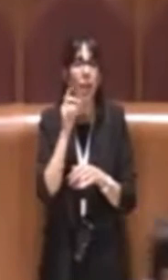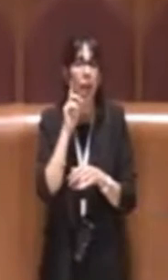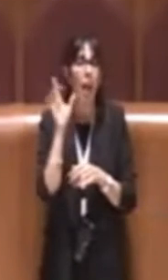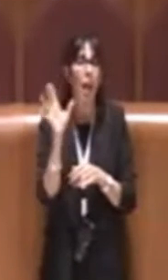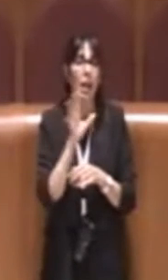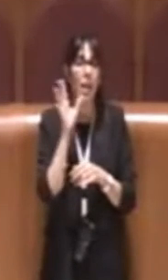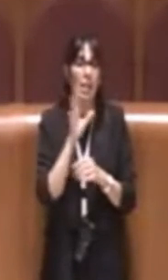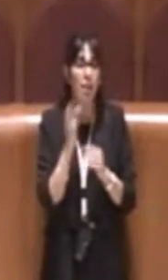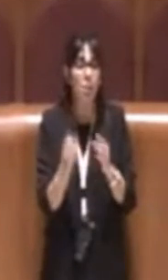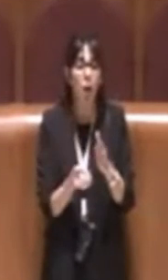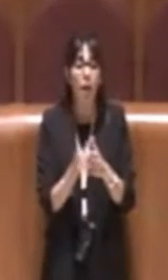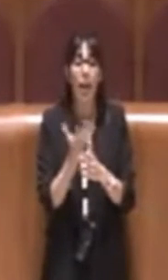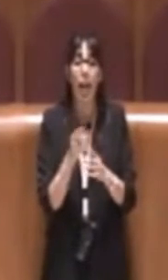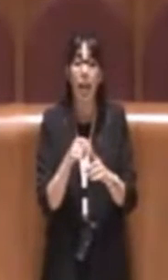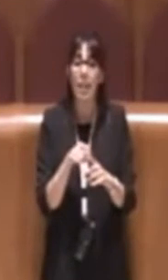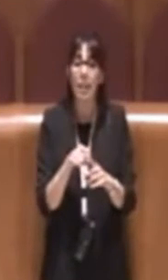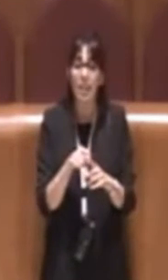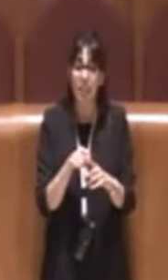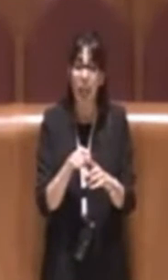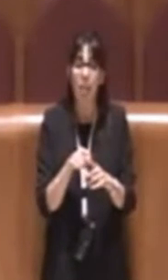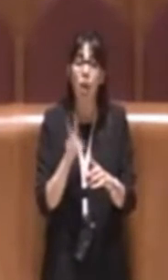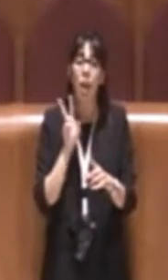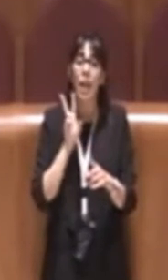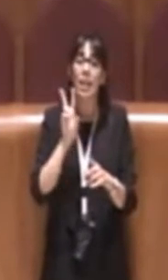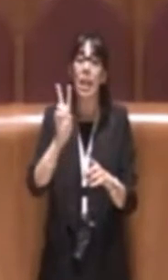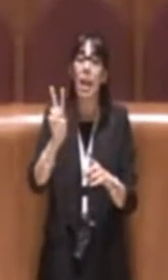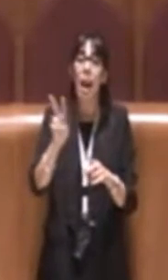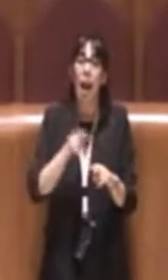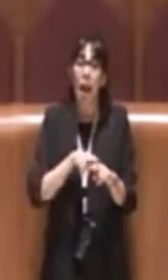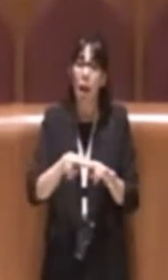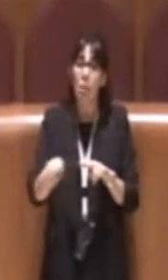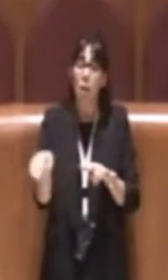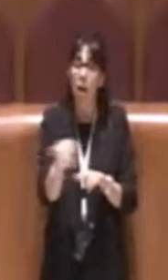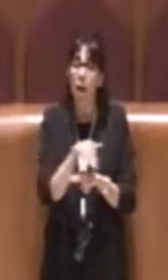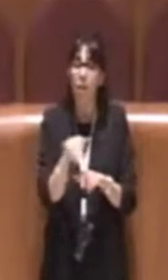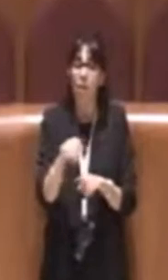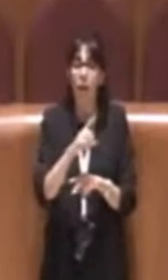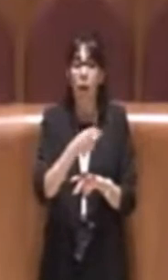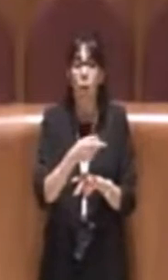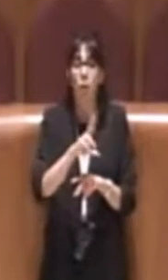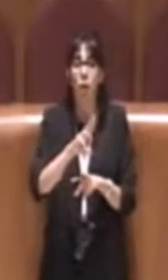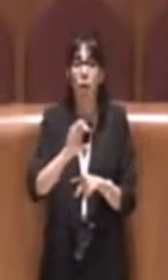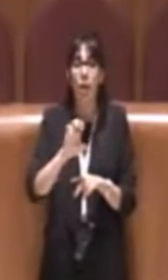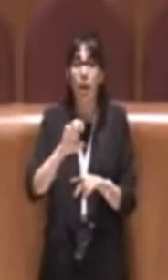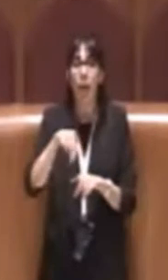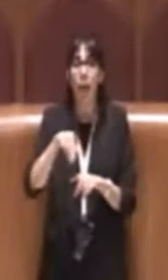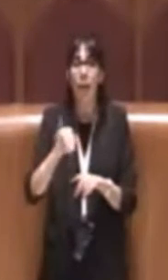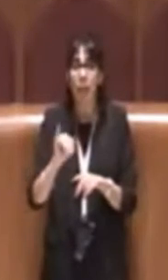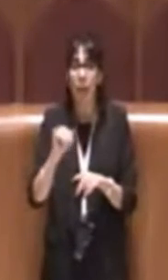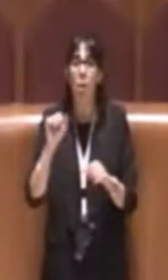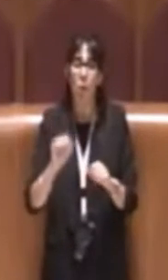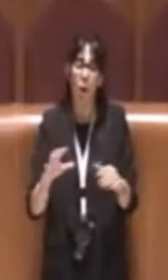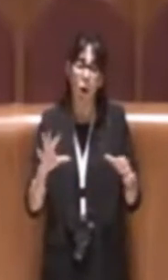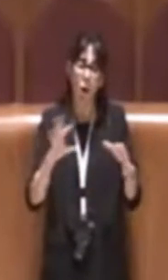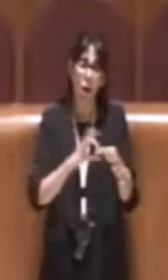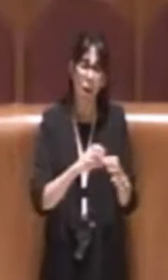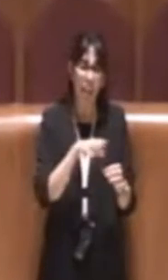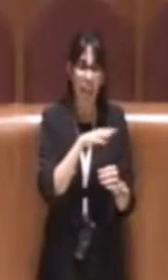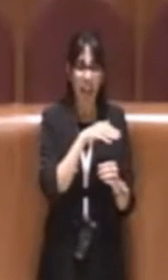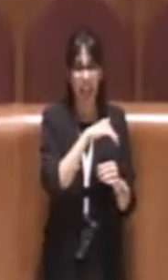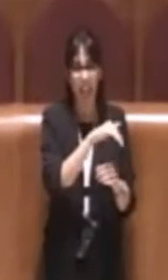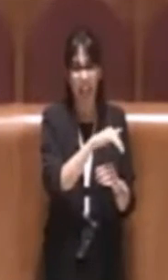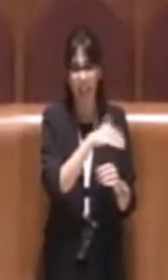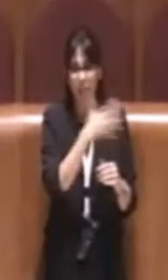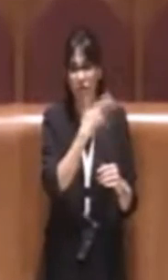la realizzazione di una linea tramviaria su via Guidoreni che andasse a collegare la linea già esistente su via